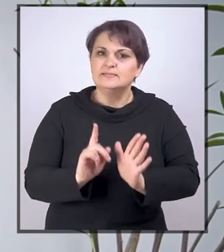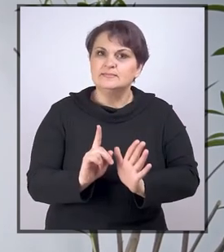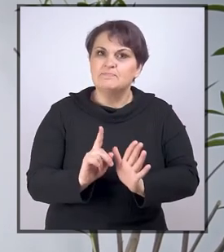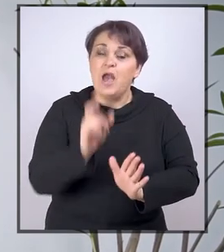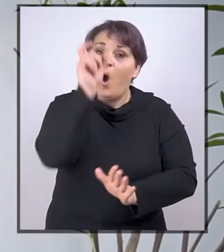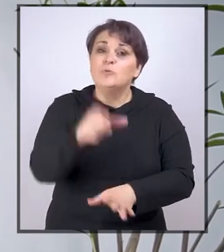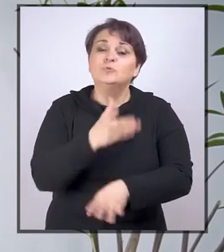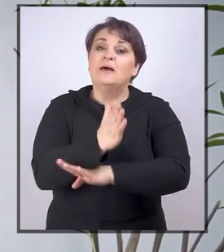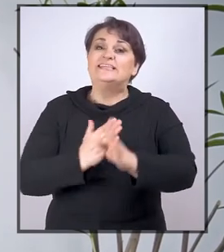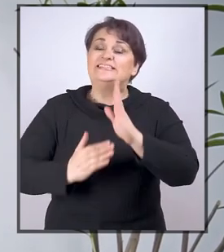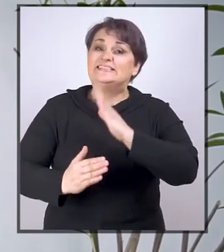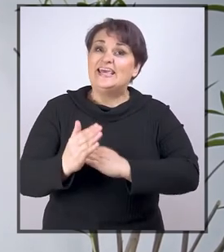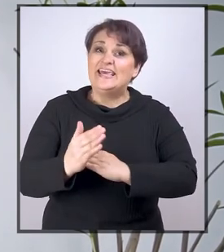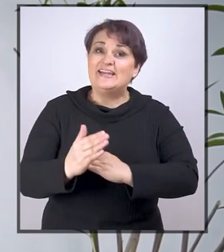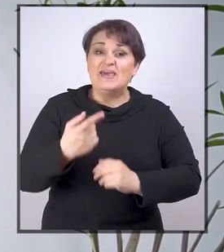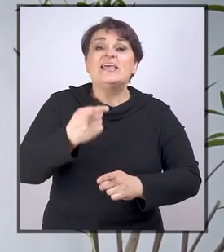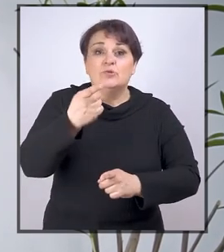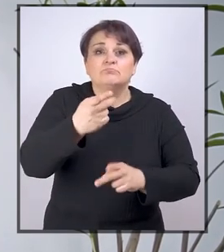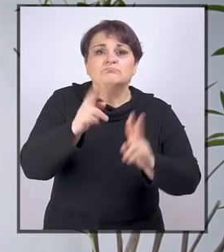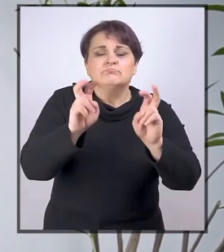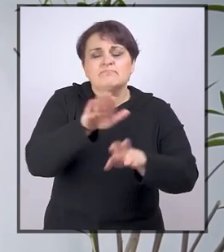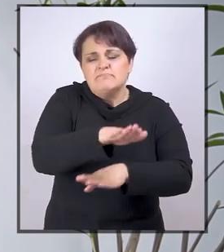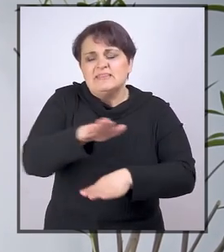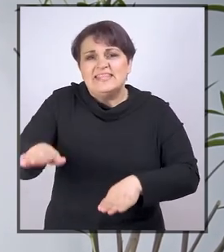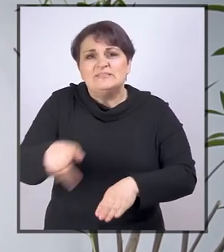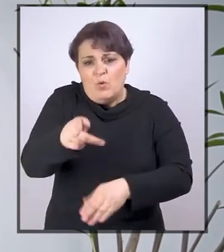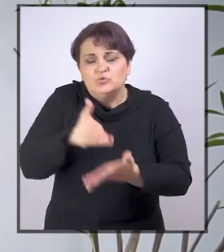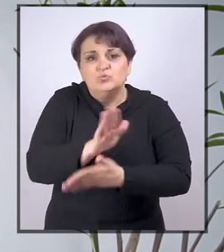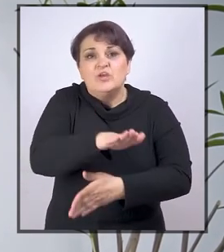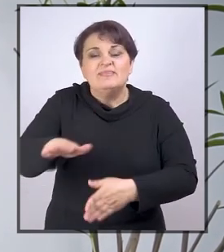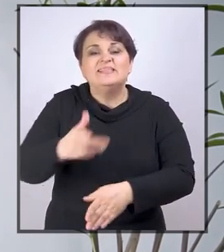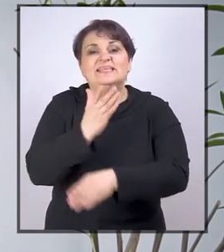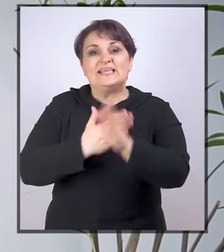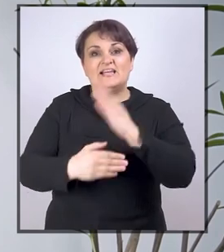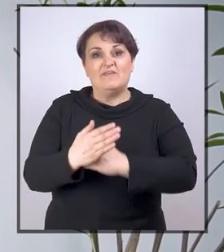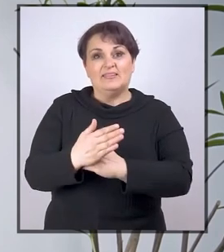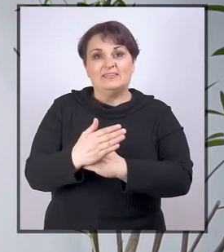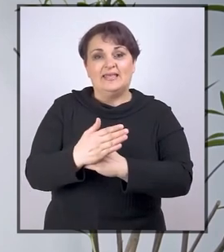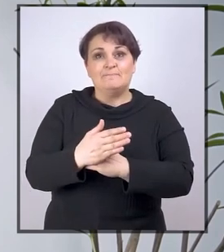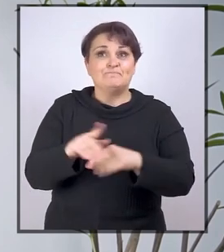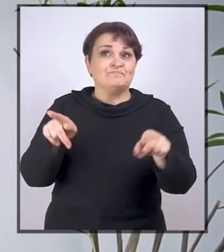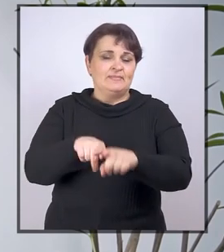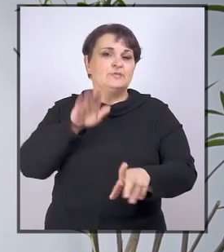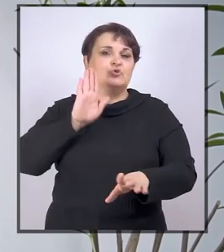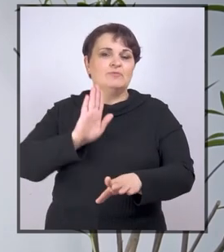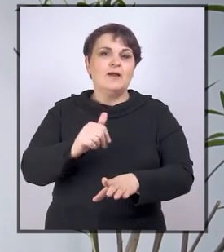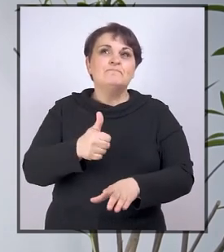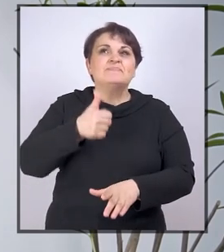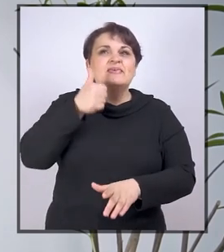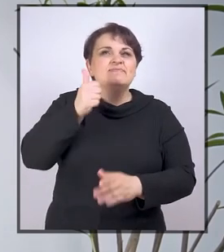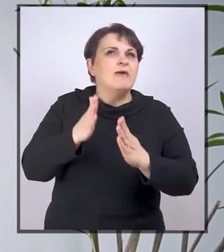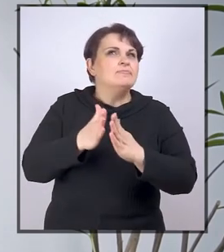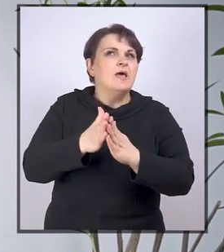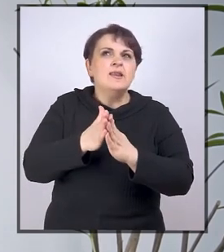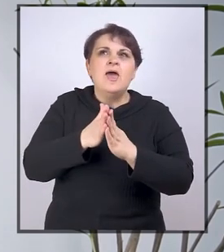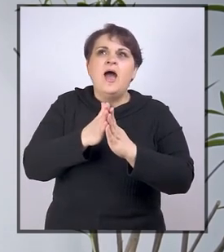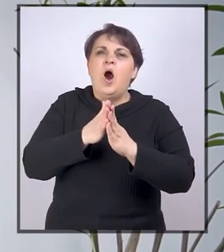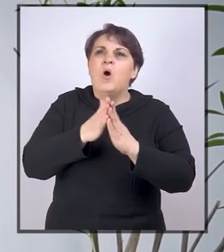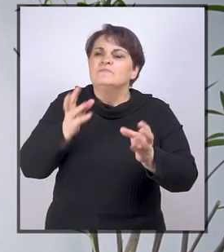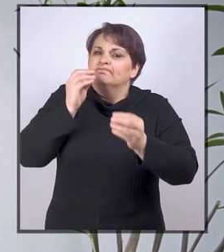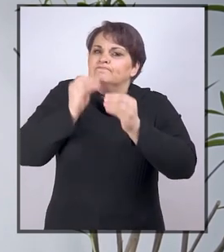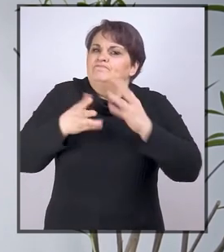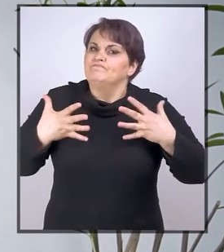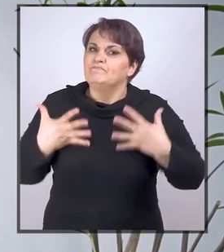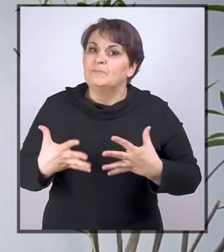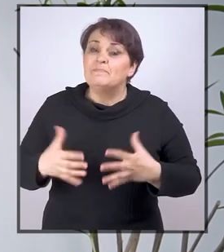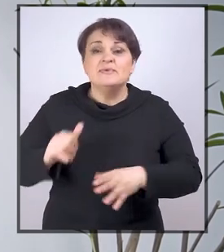diskriminacije osoba sa invaliditetom, djece s invaliditetom u ovom slučaju. Također, jedna